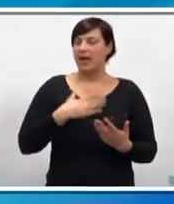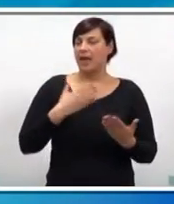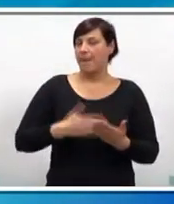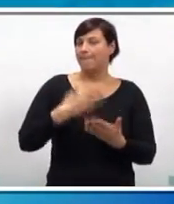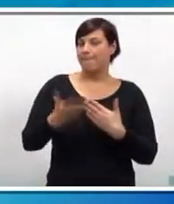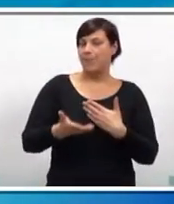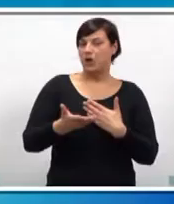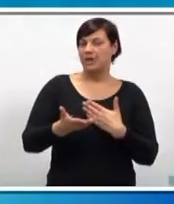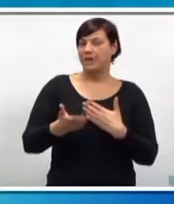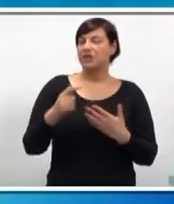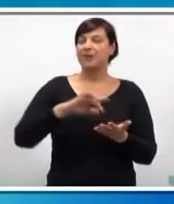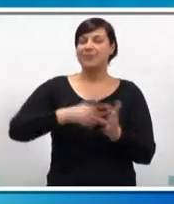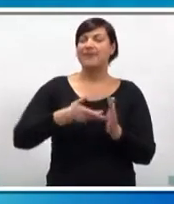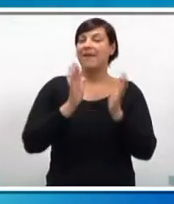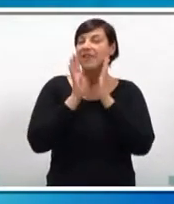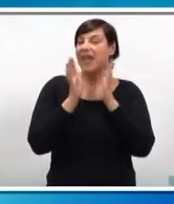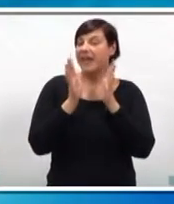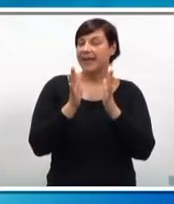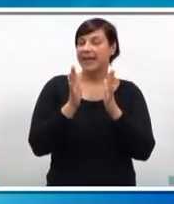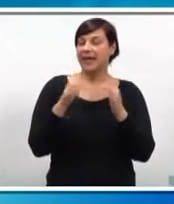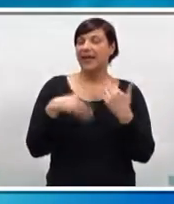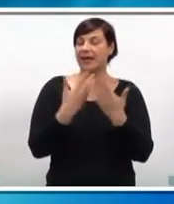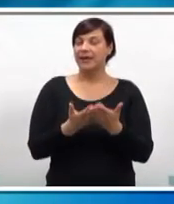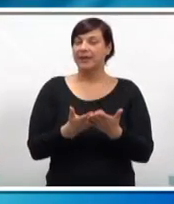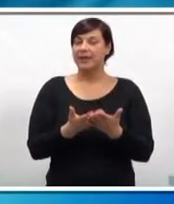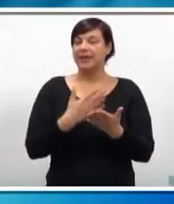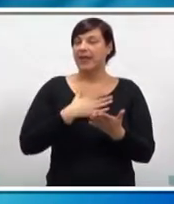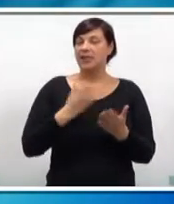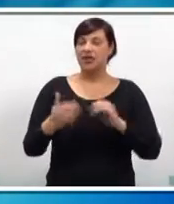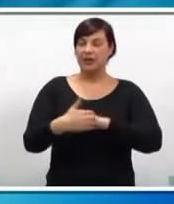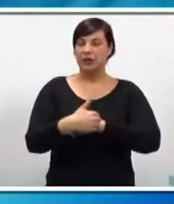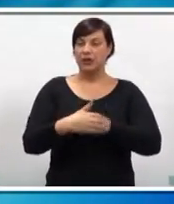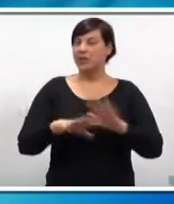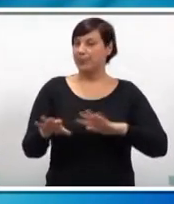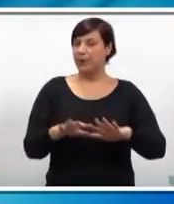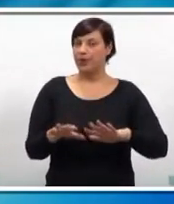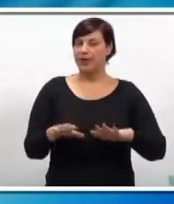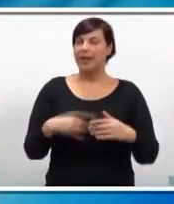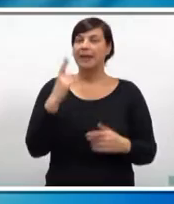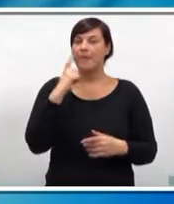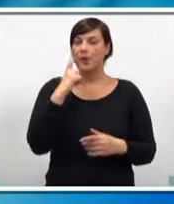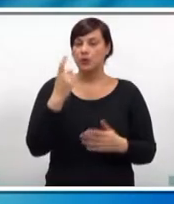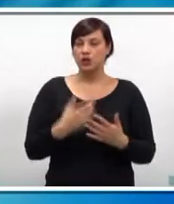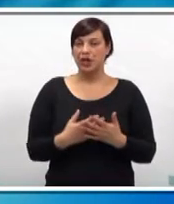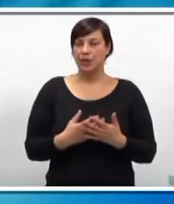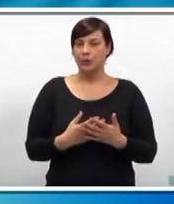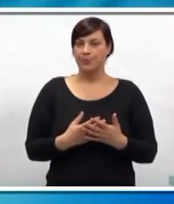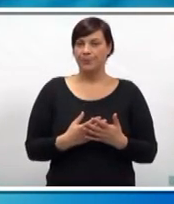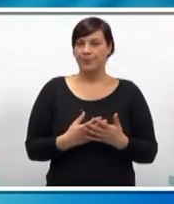Evo ja potičem zapravo sve vjernike, na osobit način evo naše građane grada Dubrovnika, da pokušaju